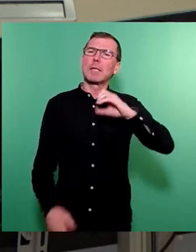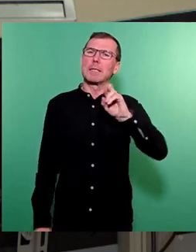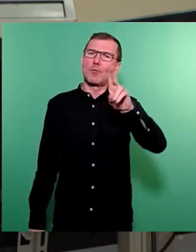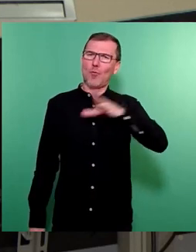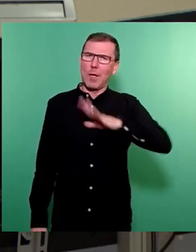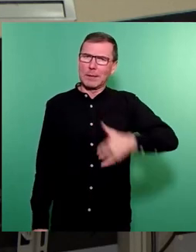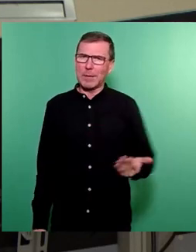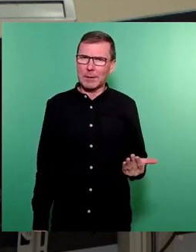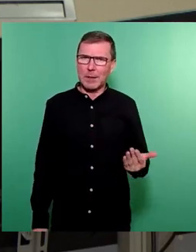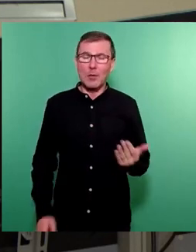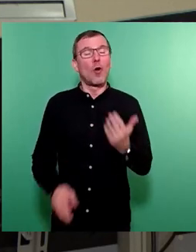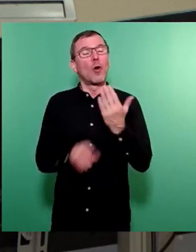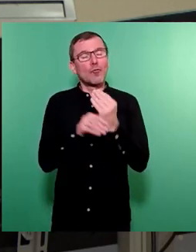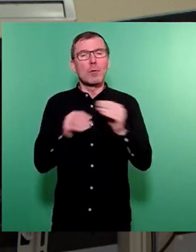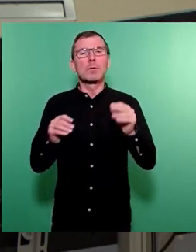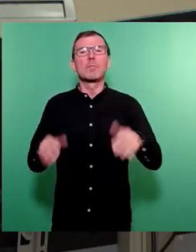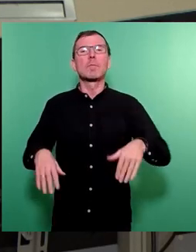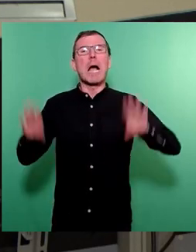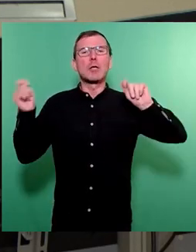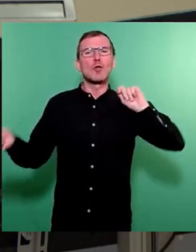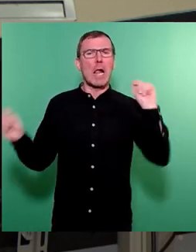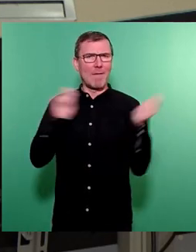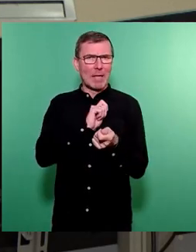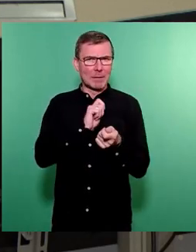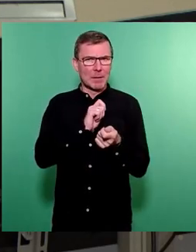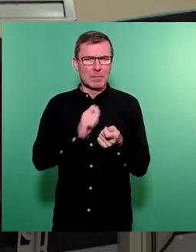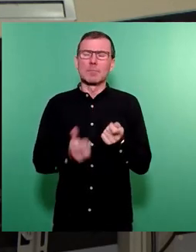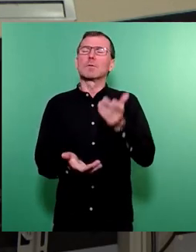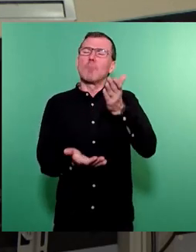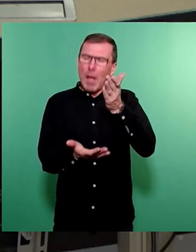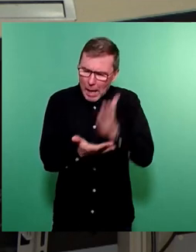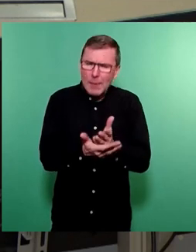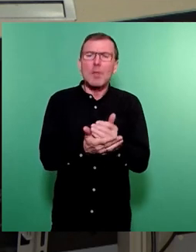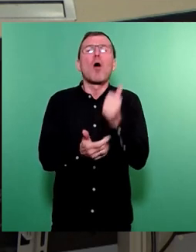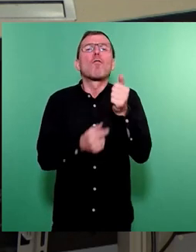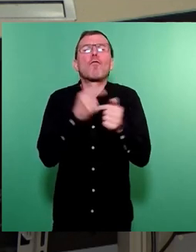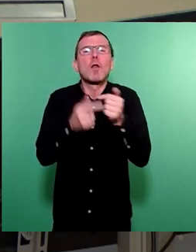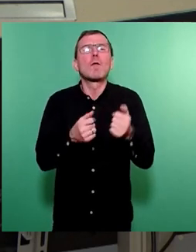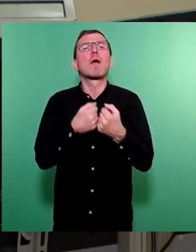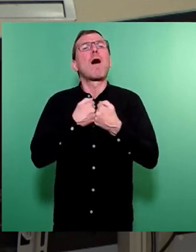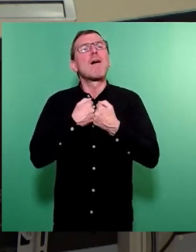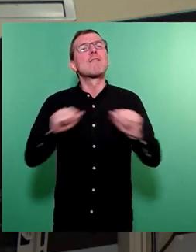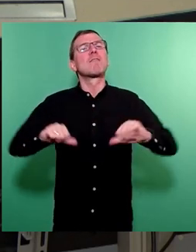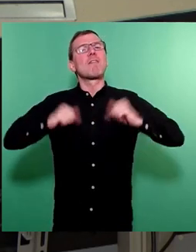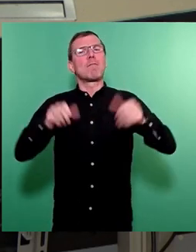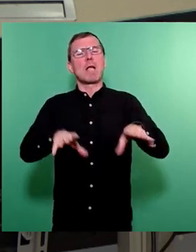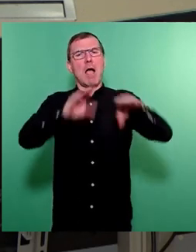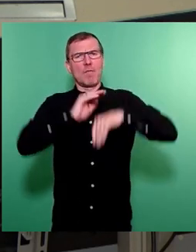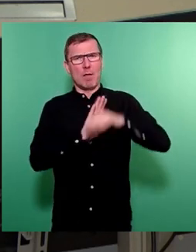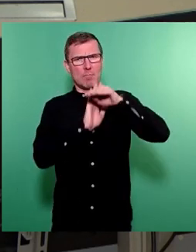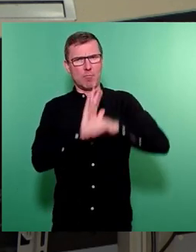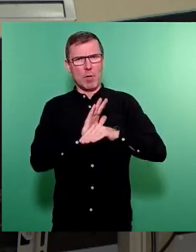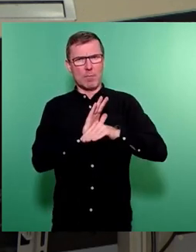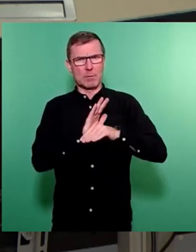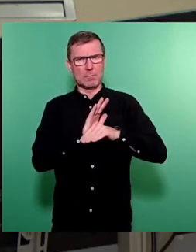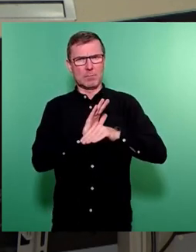ruft schon nach einer Asylwende, nach einem Ende, zumindest vorübergehend, der freiwilligen Aufnahmeprogramme und dem Start der lange